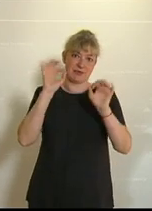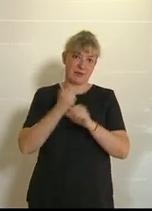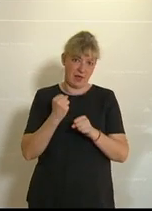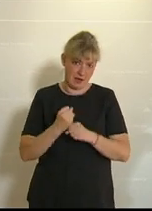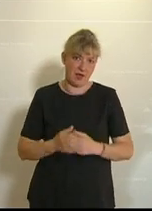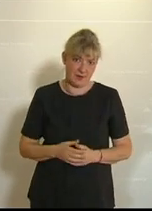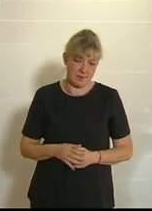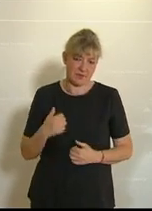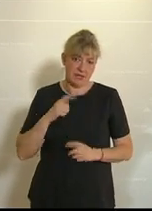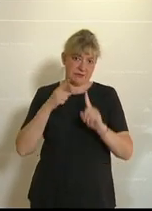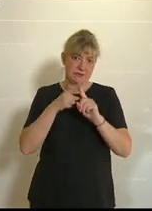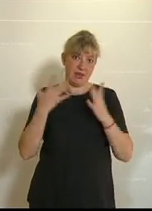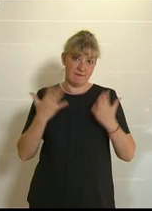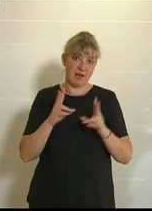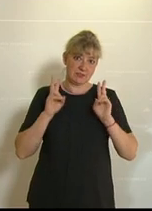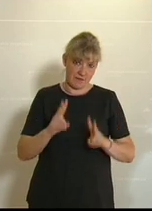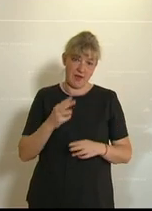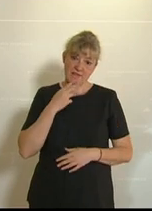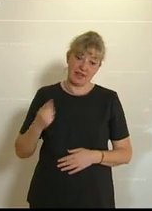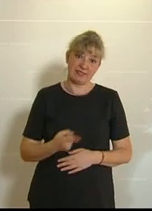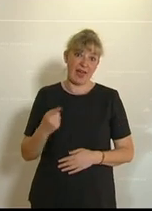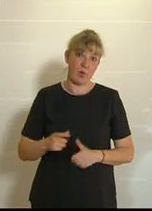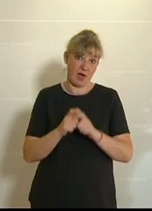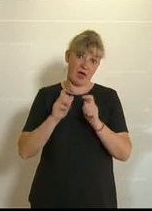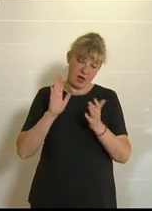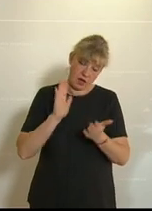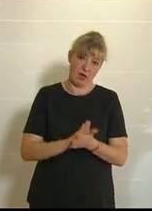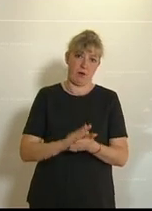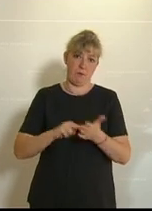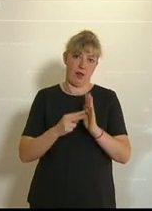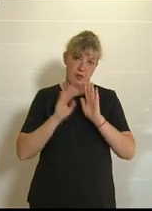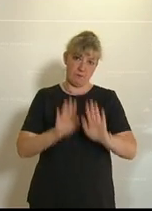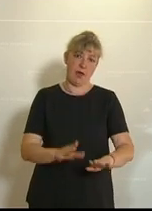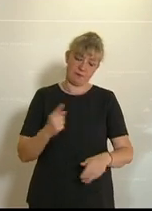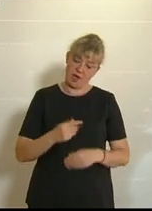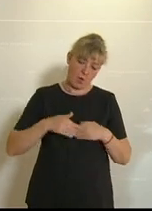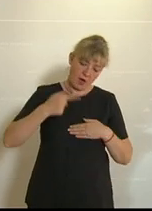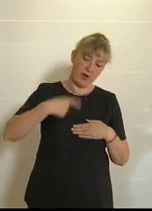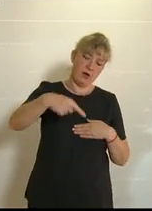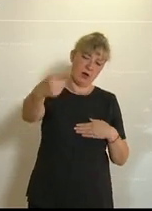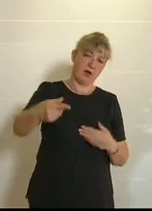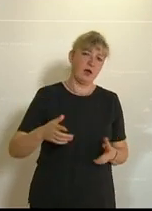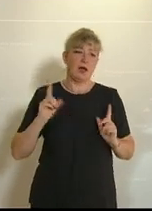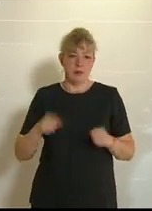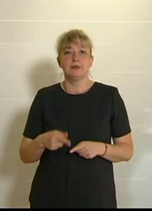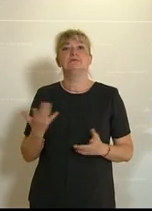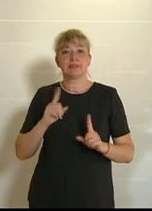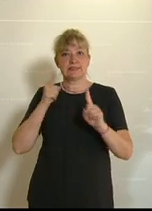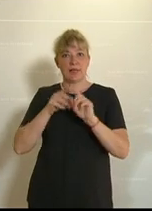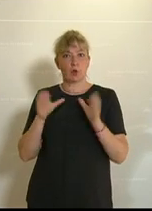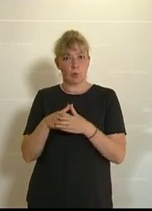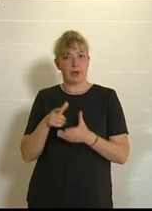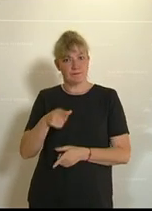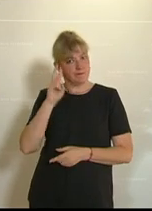was wir uns tatsächlich vorgenommen haben, ist das, zu einer Dauereinrichtung zu machen. Punkte, über die wir sicher nachdenken werden. Die Zielgruppe,